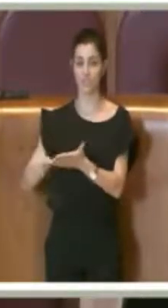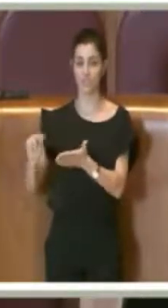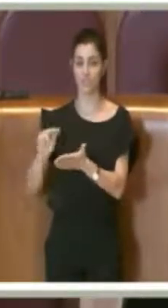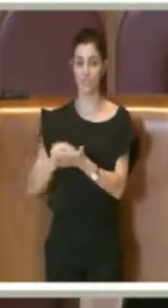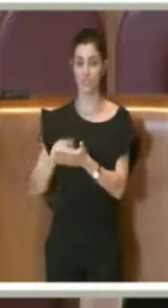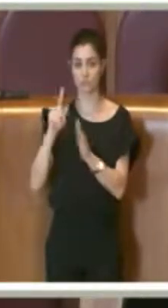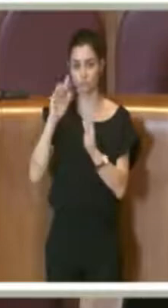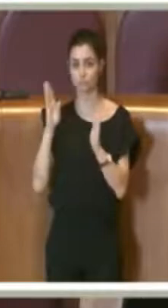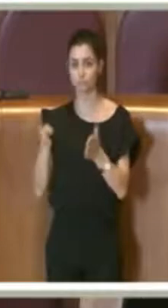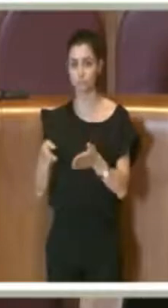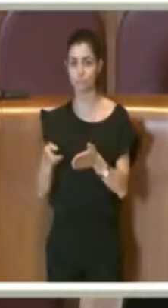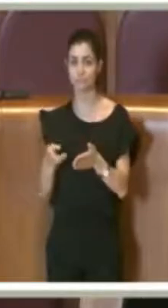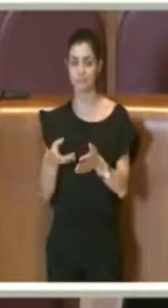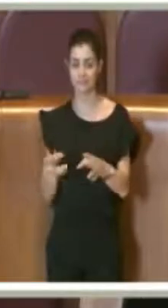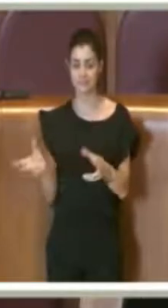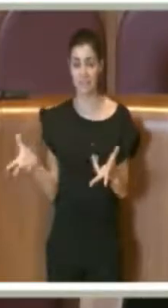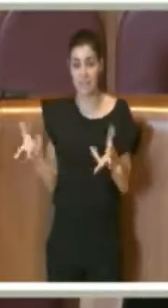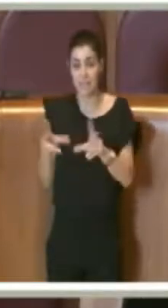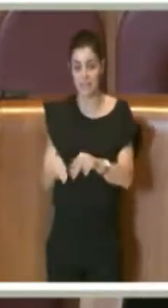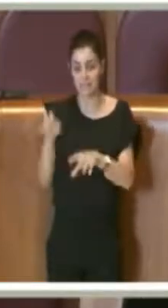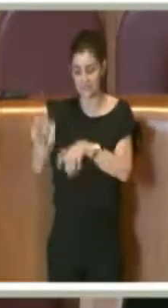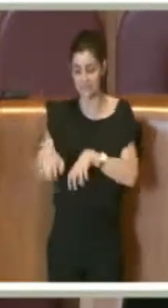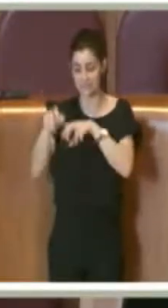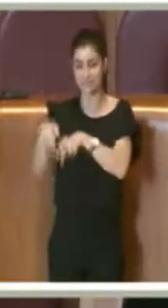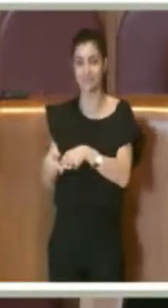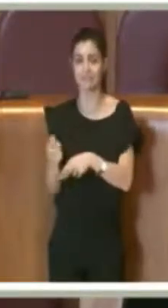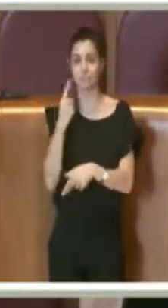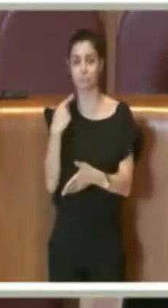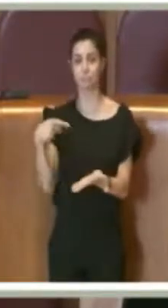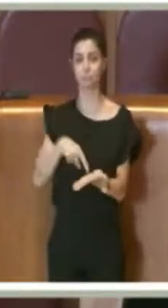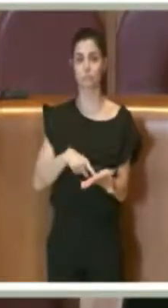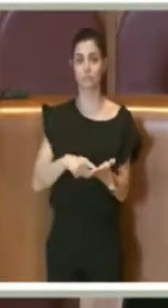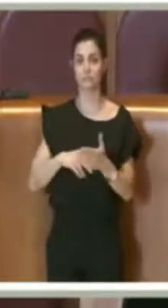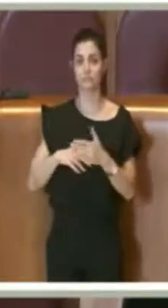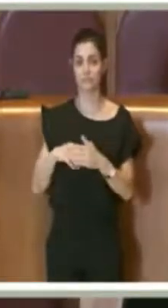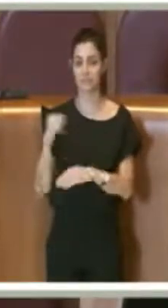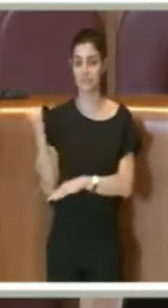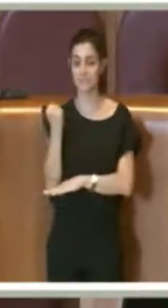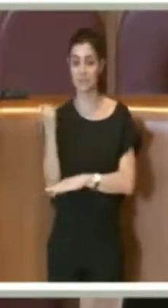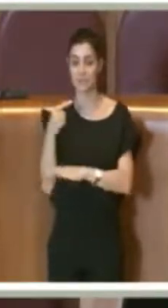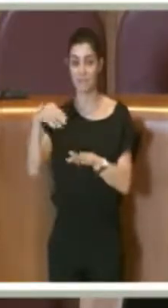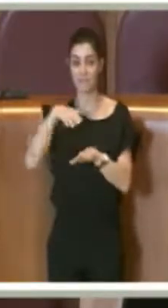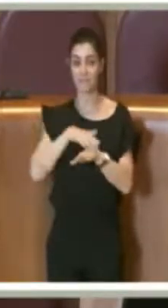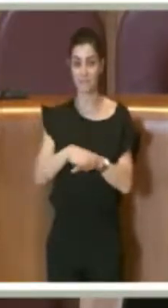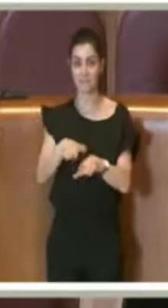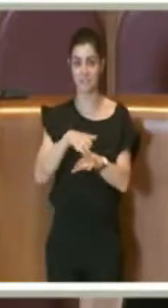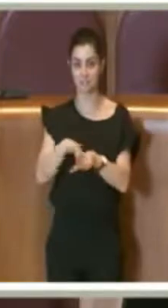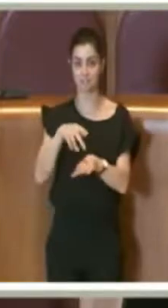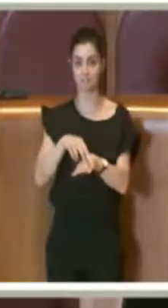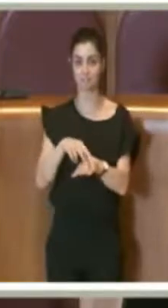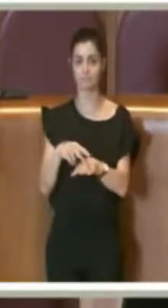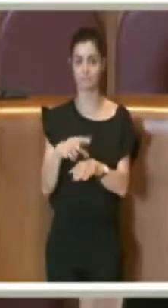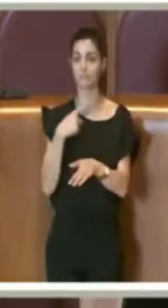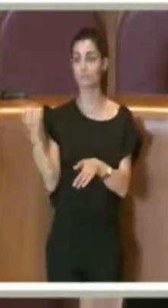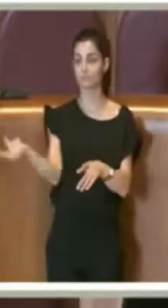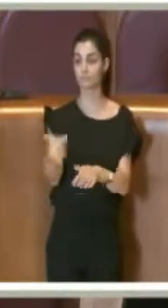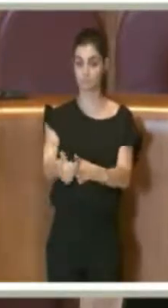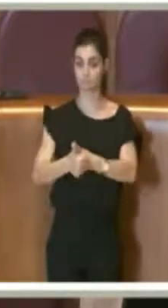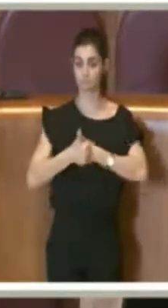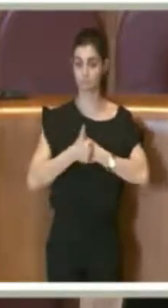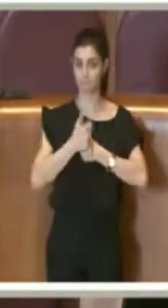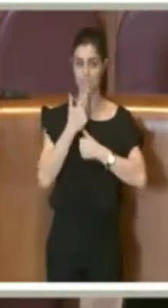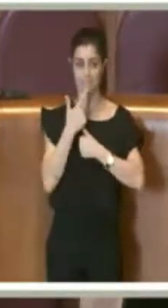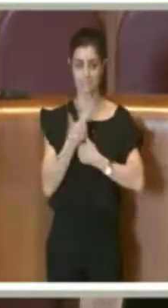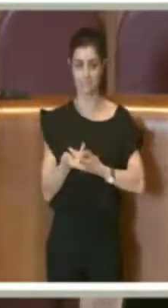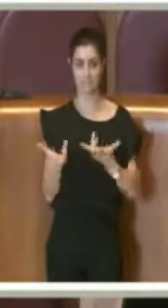ripristini e gli scavi e i ripristini dei sottoservizi che, per chi ci segue, diciamo, sono